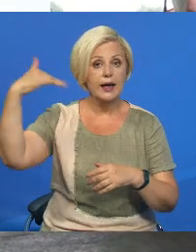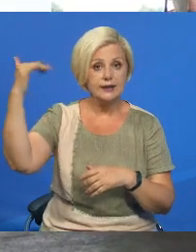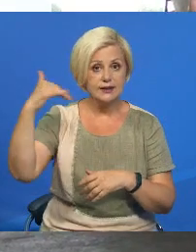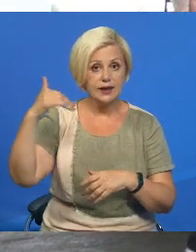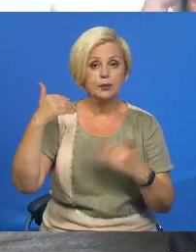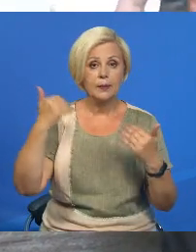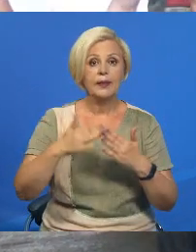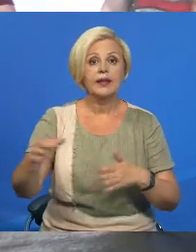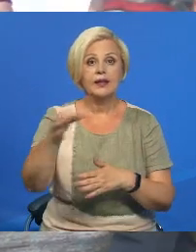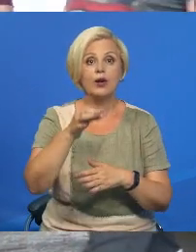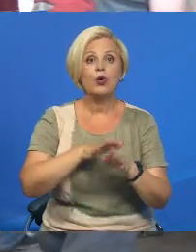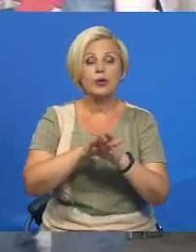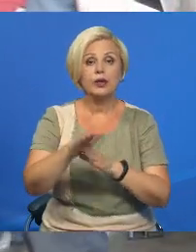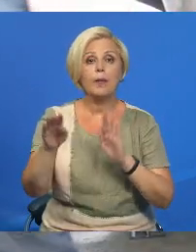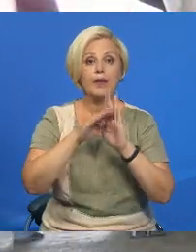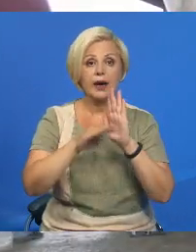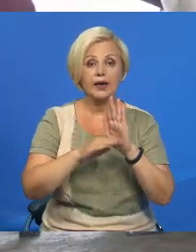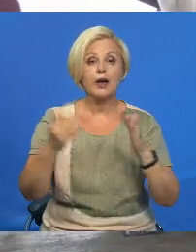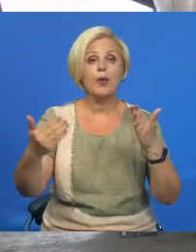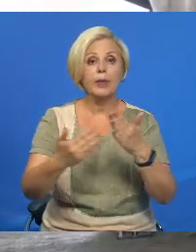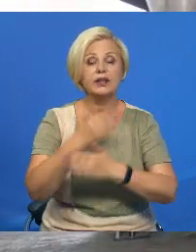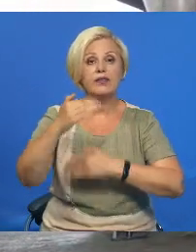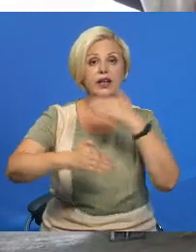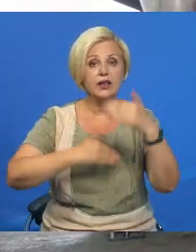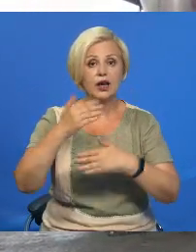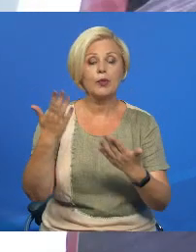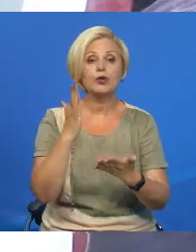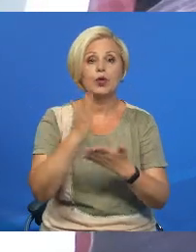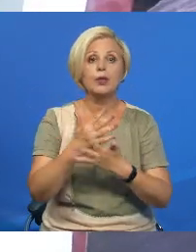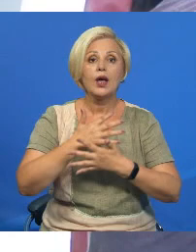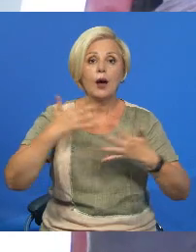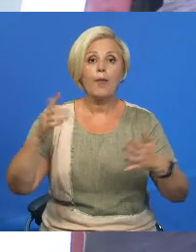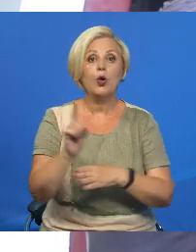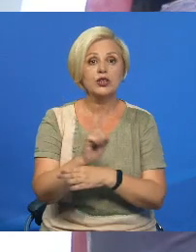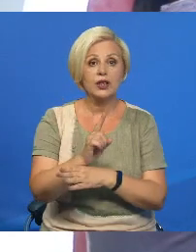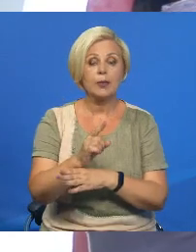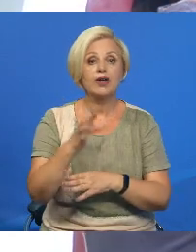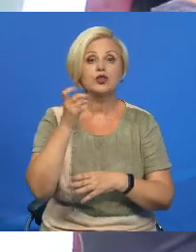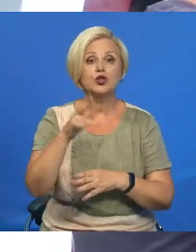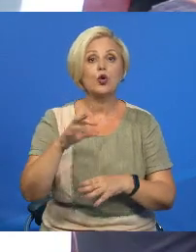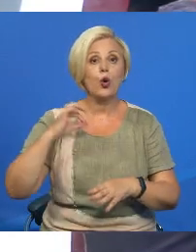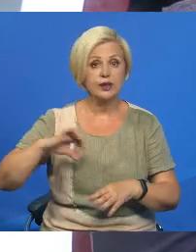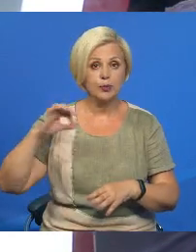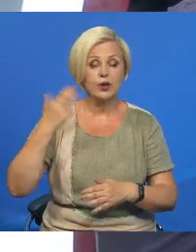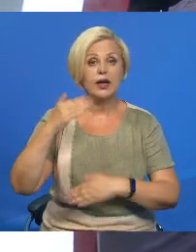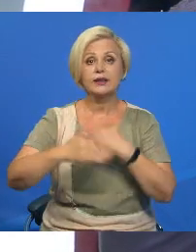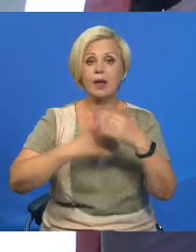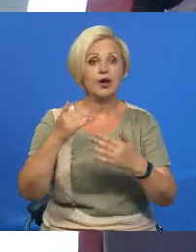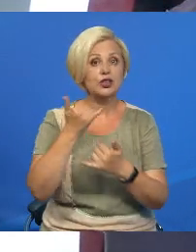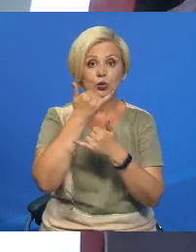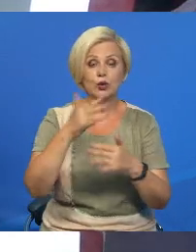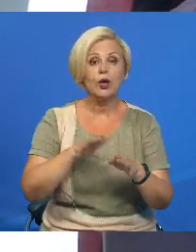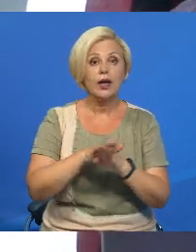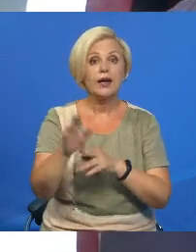Зараз на Гомельщине реализуется программа по одновлению комбайна, у которой имеют свыше нормативный термин эксплуатации. Когда машина не подлегает